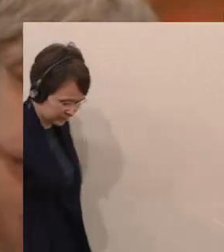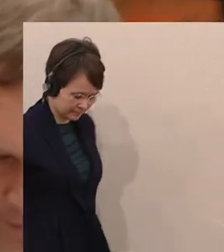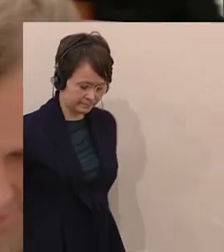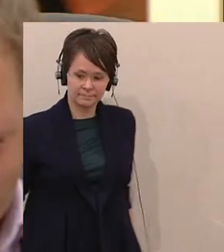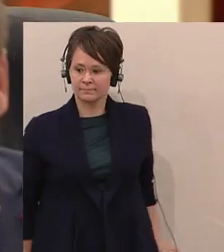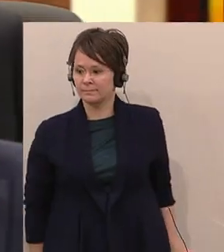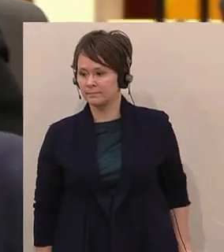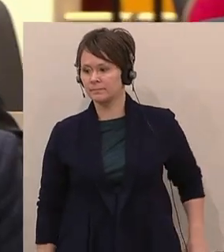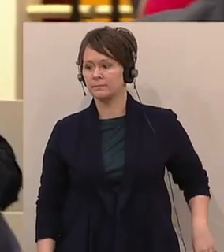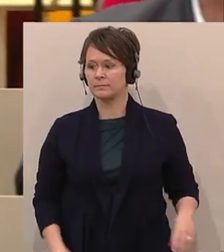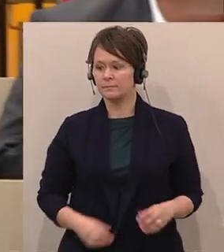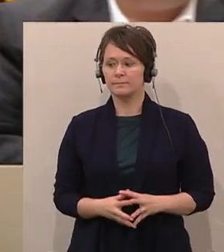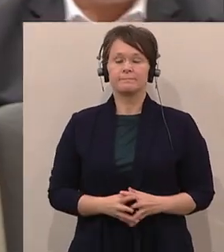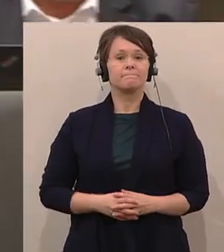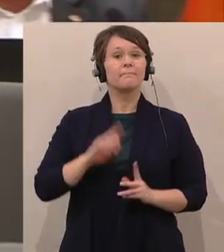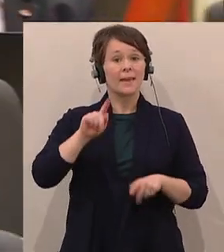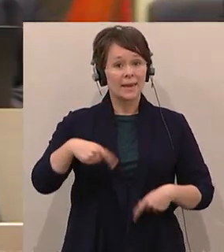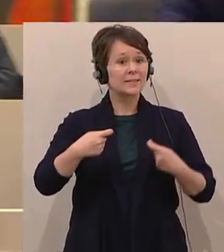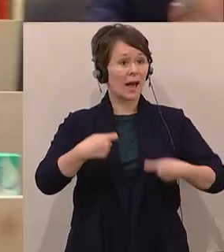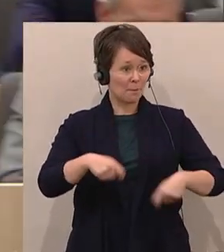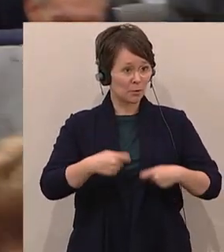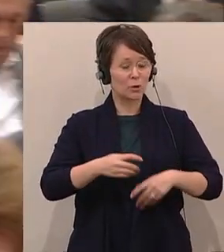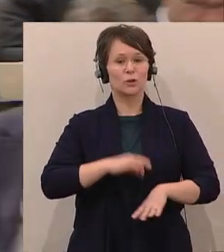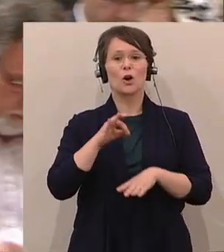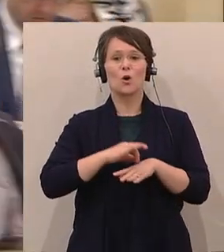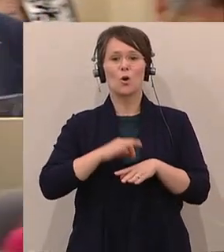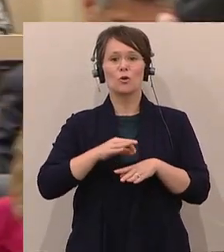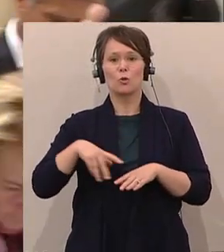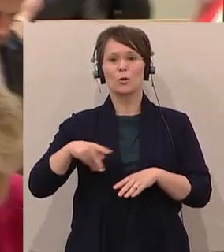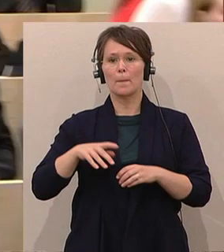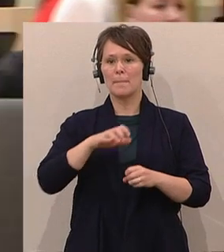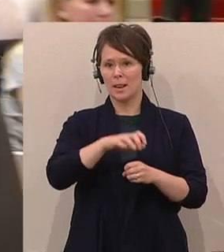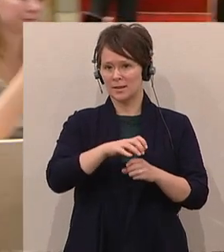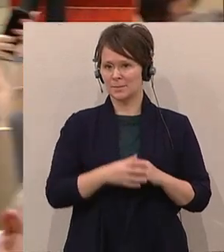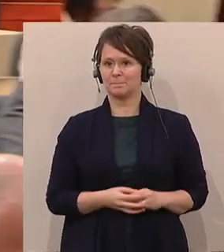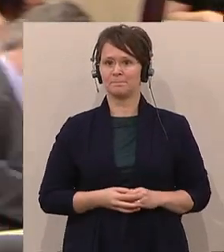Als nächstes kommt der ex-Grüne Peter Pilz von der Liste Pilz.